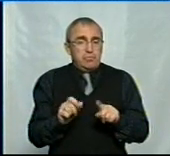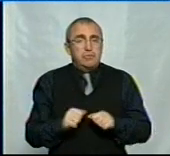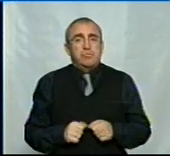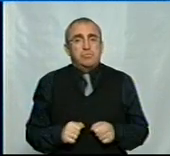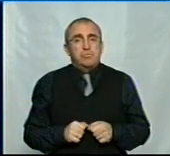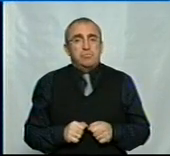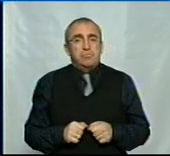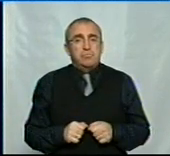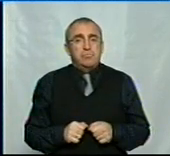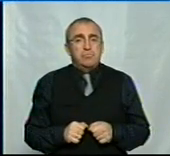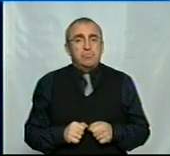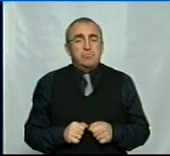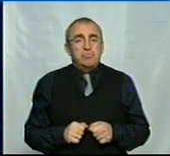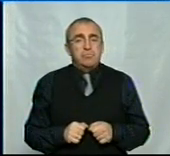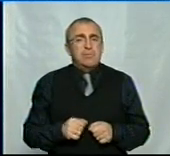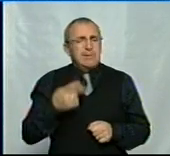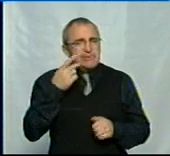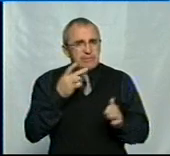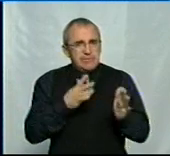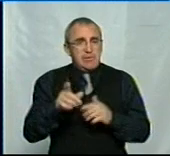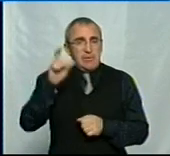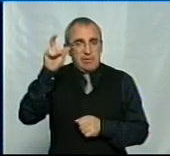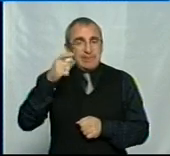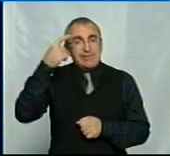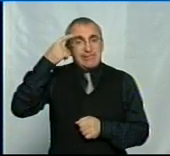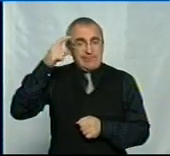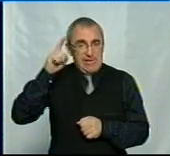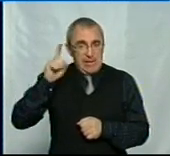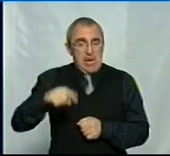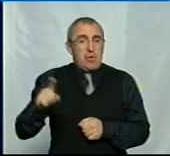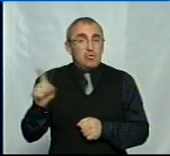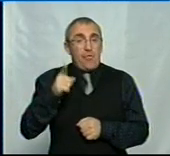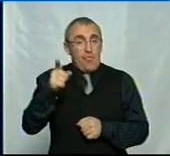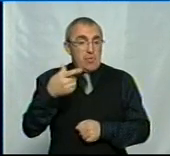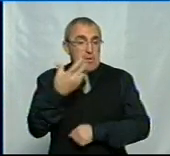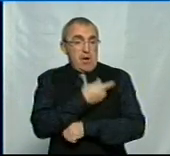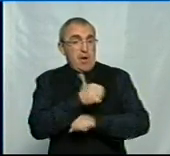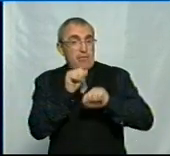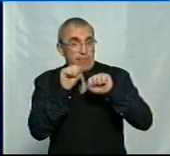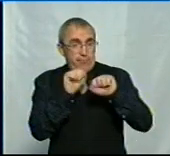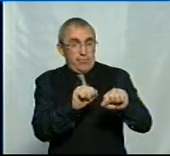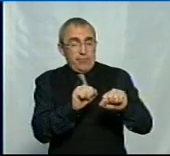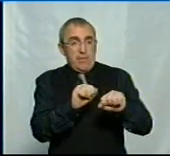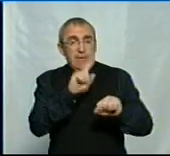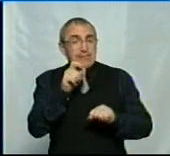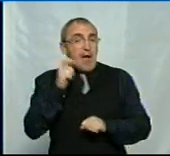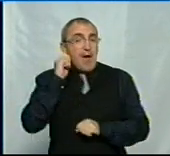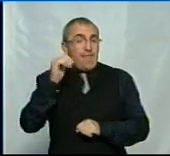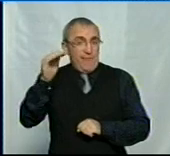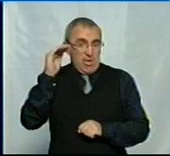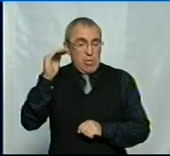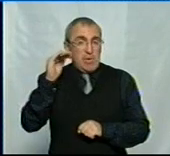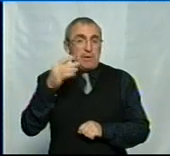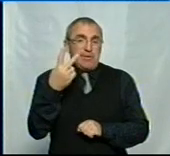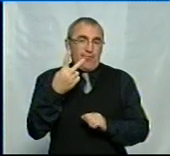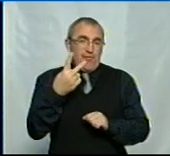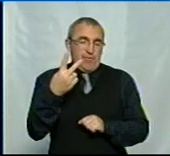Що, як і завжди, якщо людина знає, що вона вакцинована, вакцинована за віком, так, і